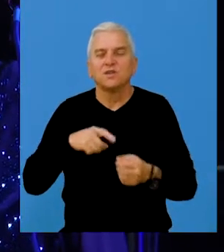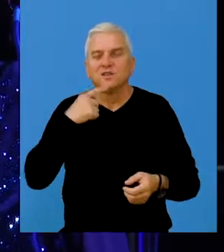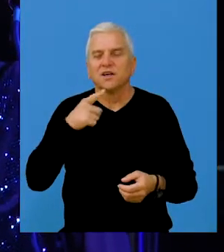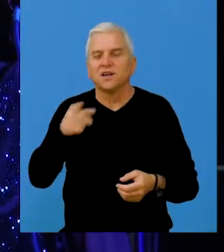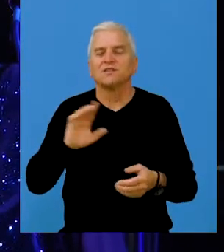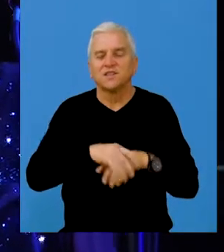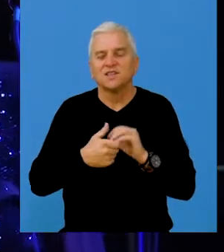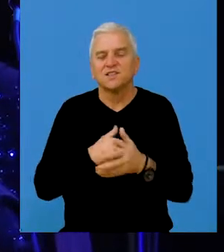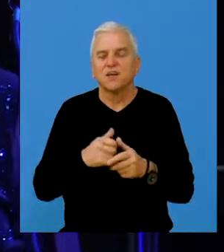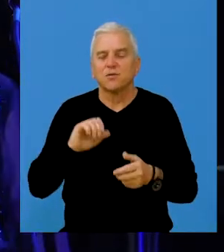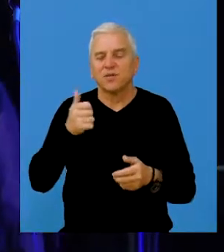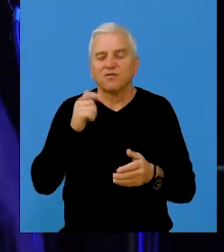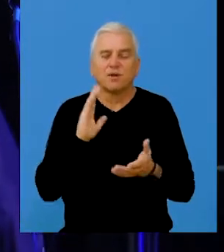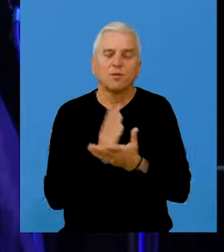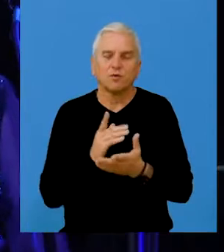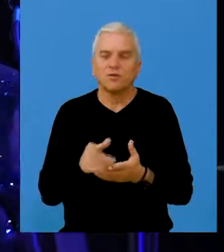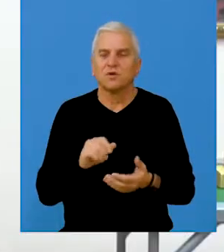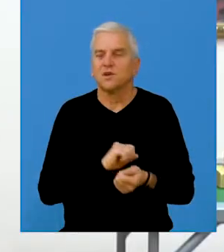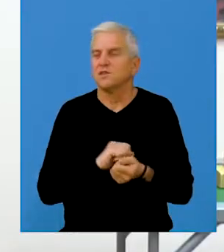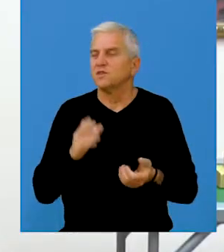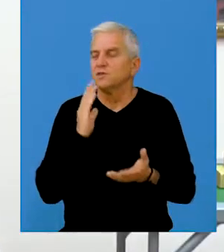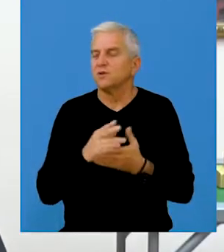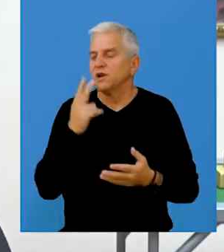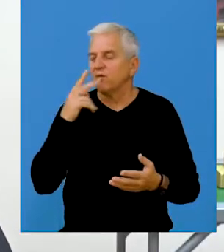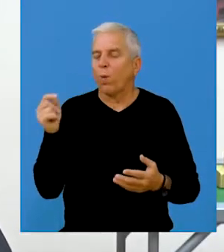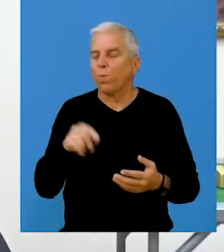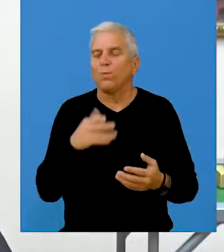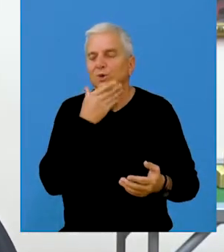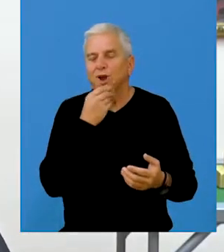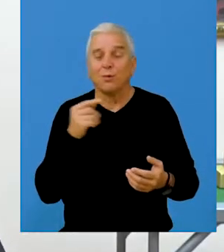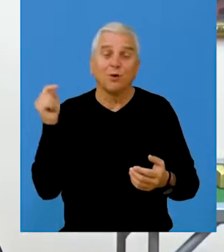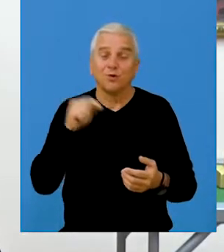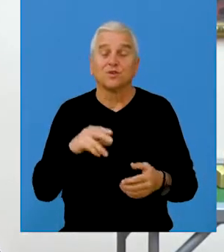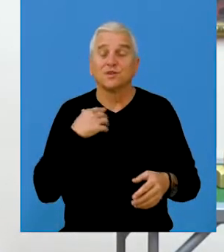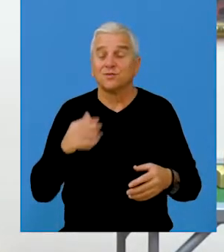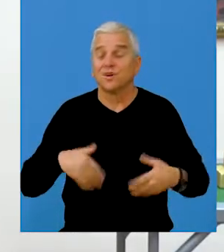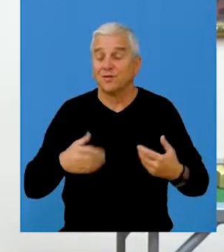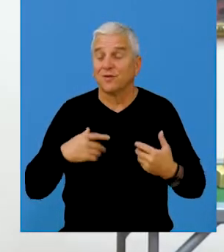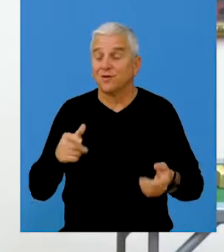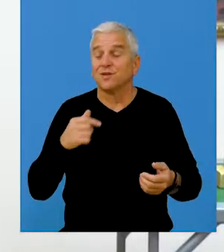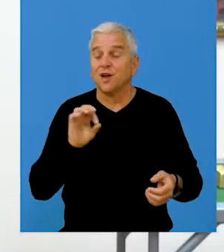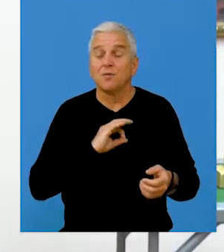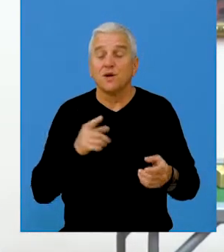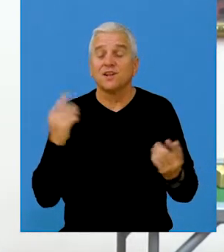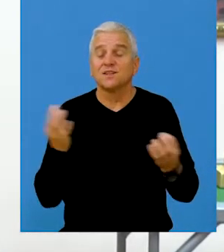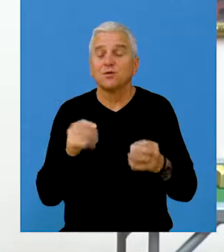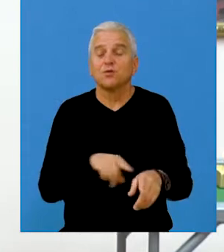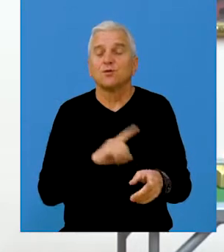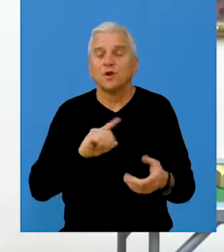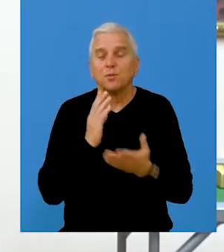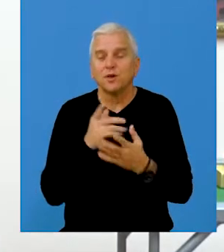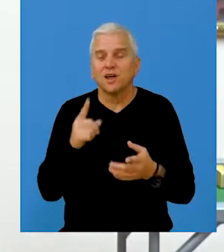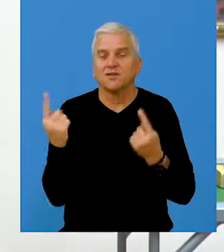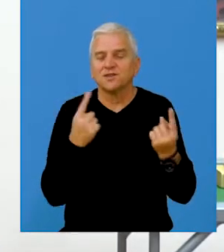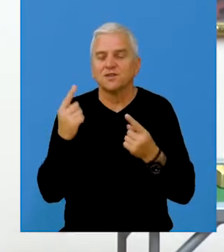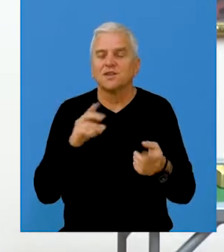a organizatori ističu da su zadovoljni prvencem. Svi su izveli svoje na vatnodskom novu, pretpostavljam da je to zato što mi smo godine i